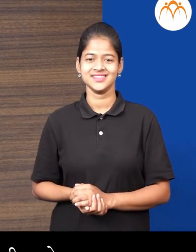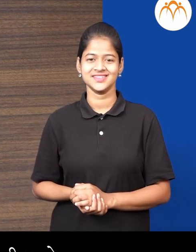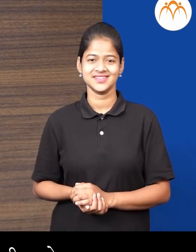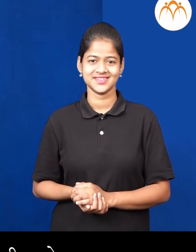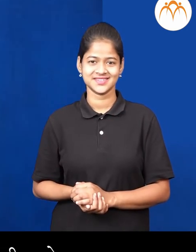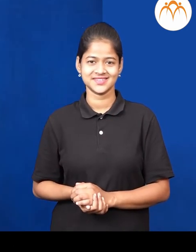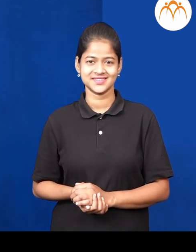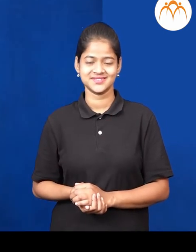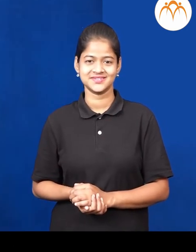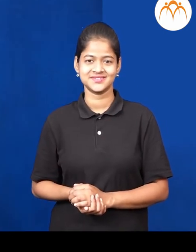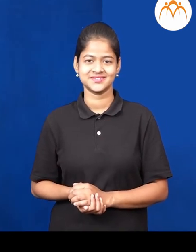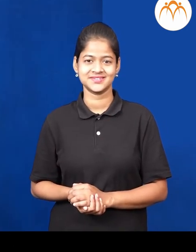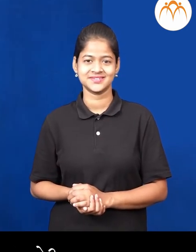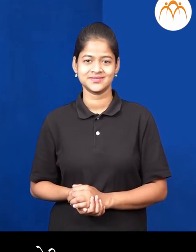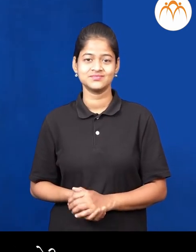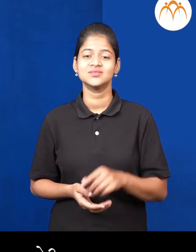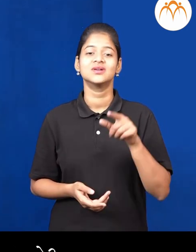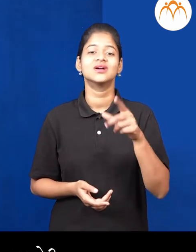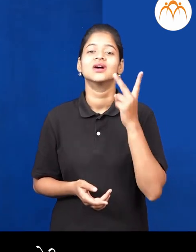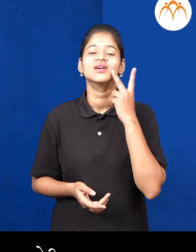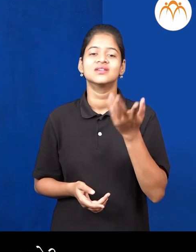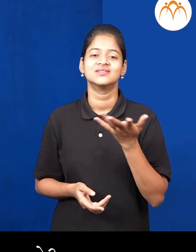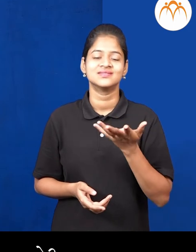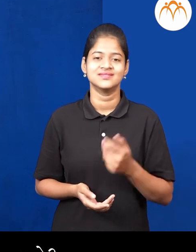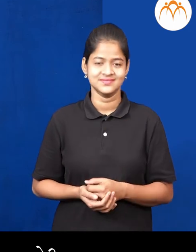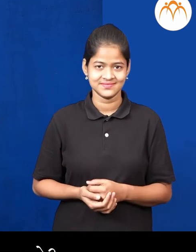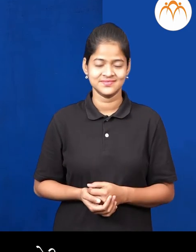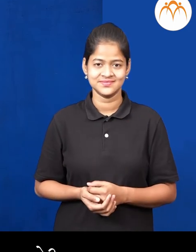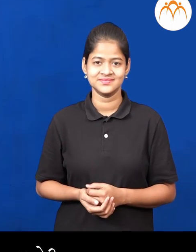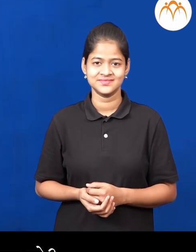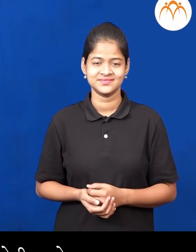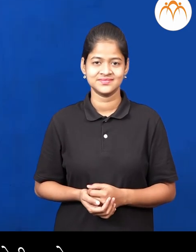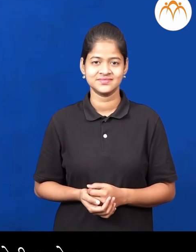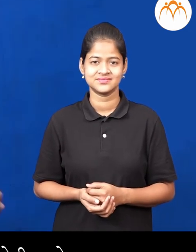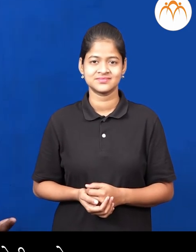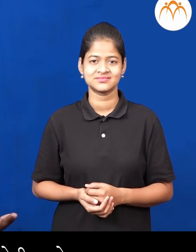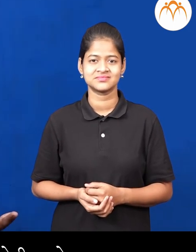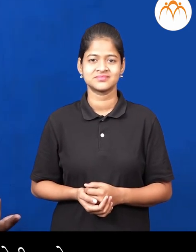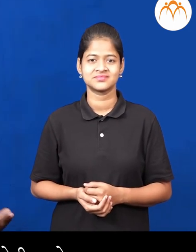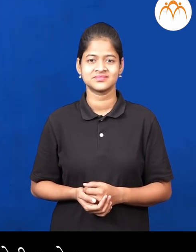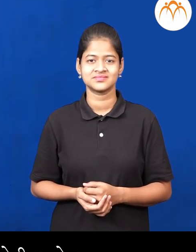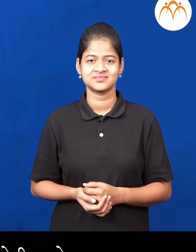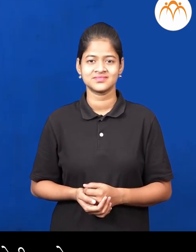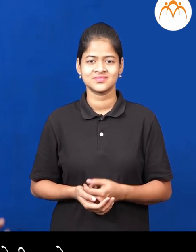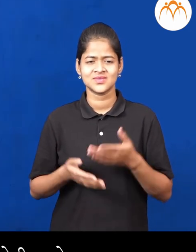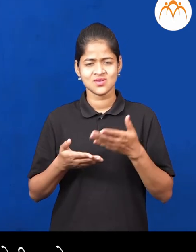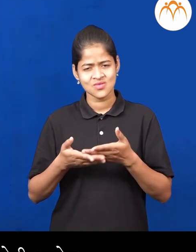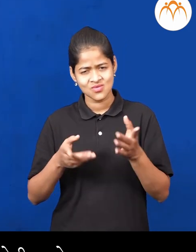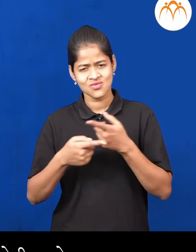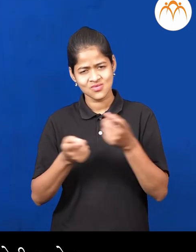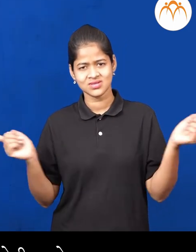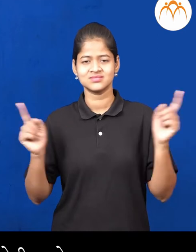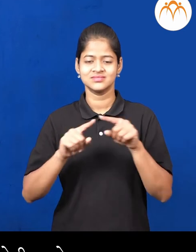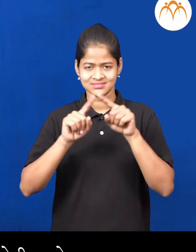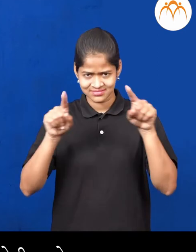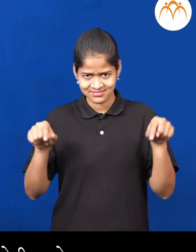सर्खिया हे ठीके आता रागव तुझा वस्तु बगुबर आय या सकल ल्गा ग वरस्टी